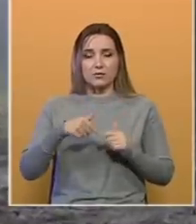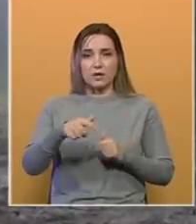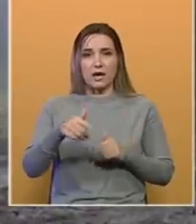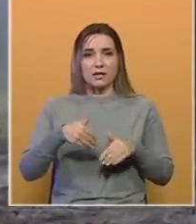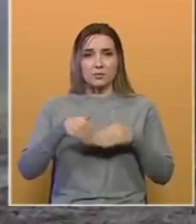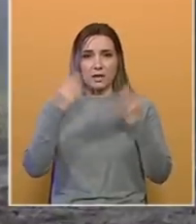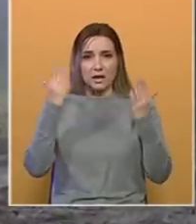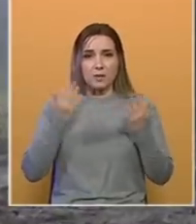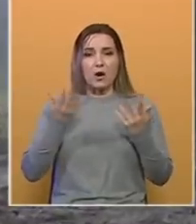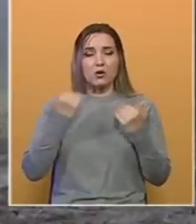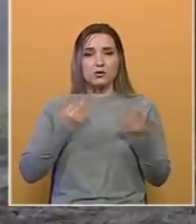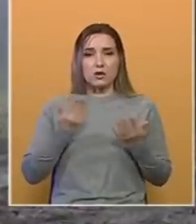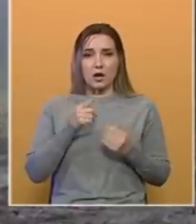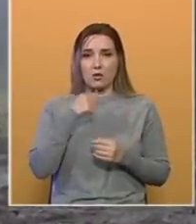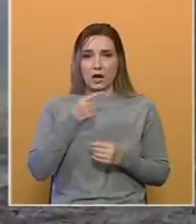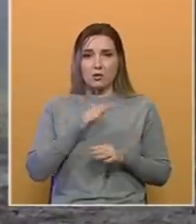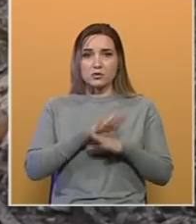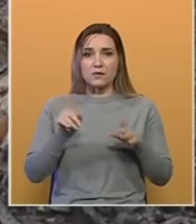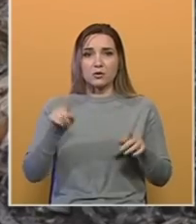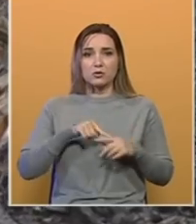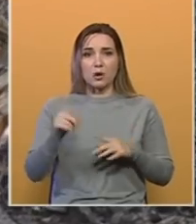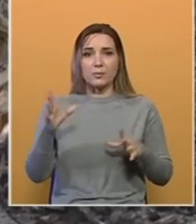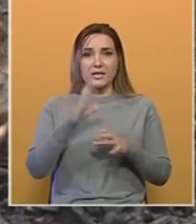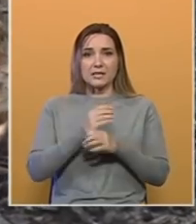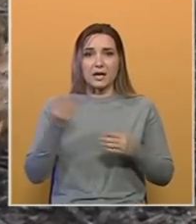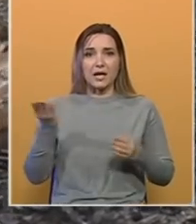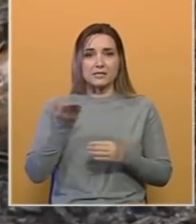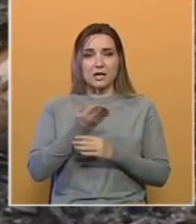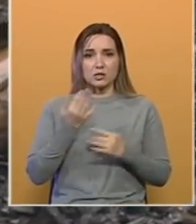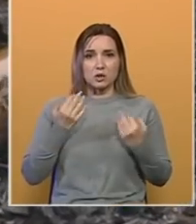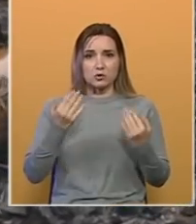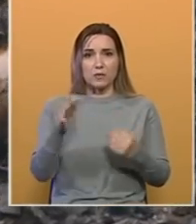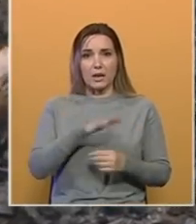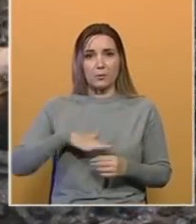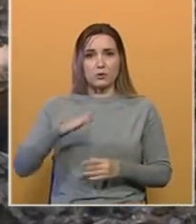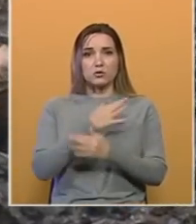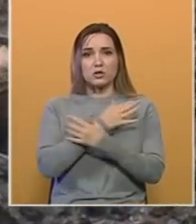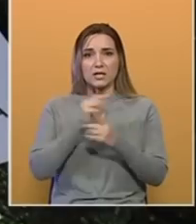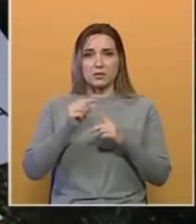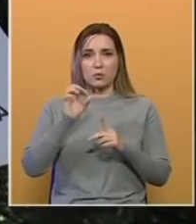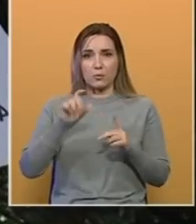narednim danima, odnosno, kako navode, sve do prestanka sjećaj šume na području željeznog polja.